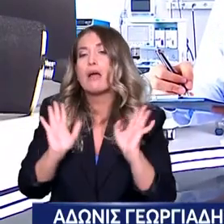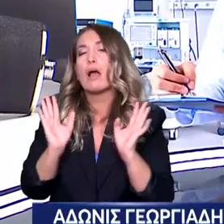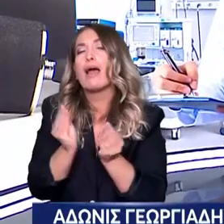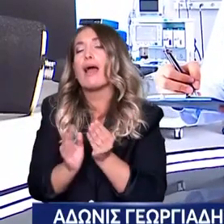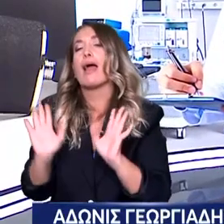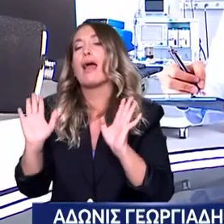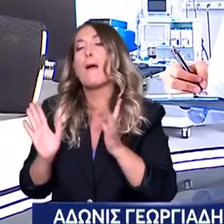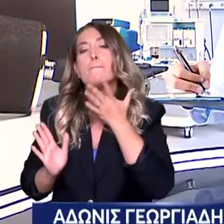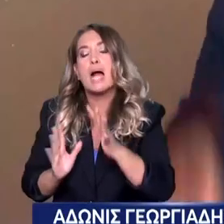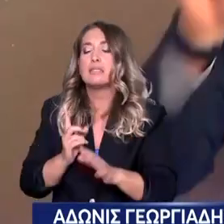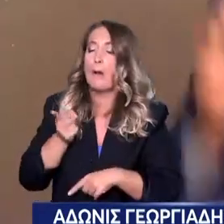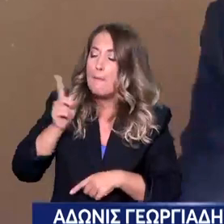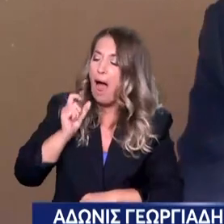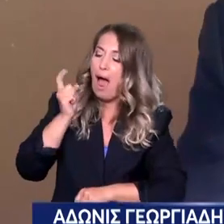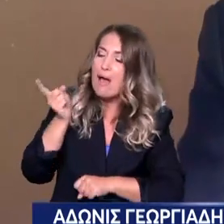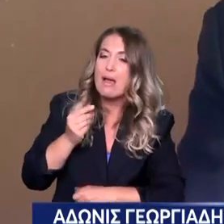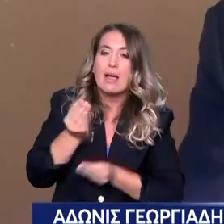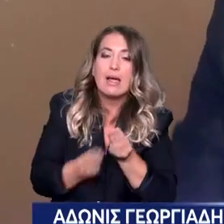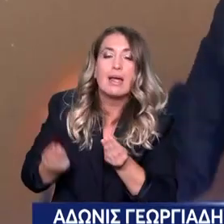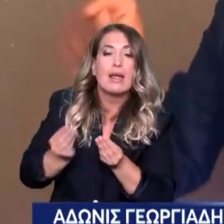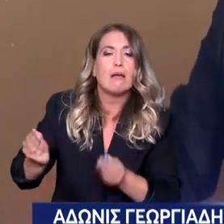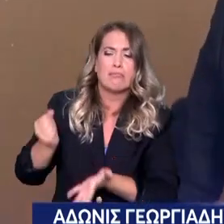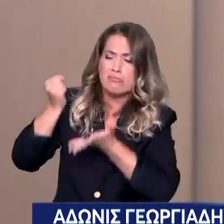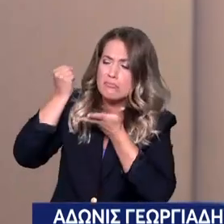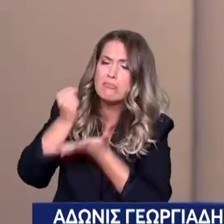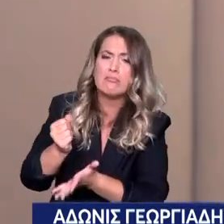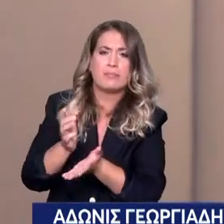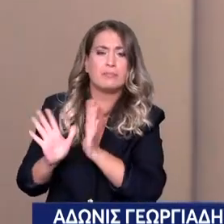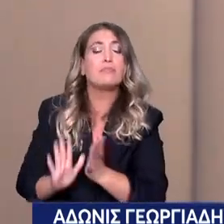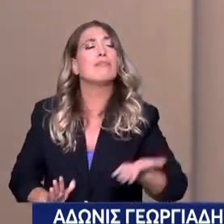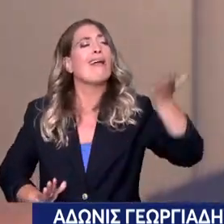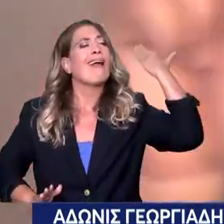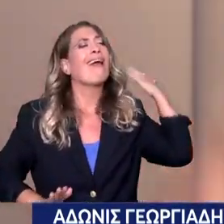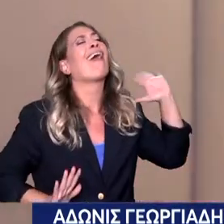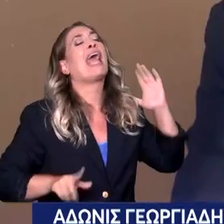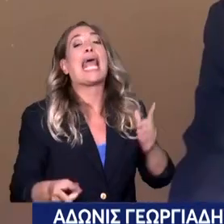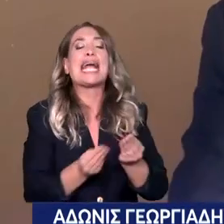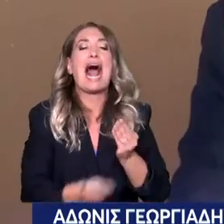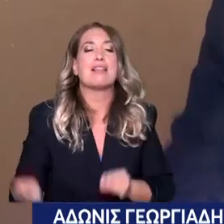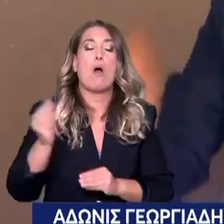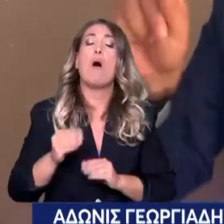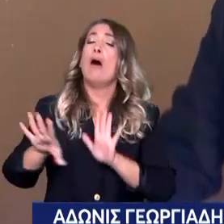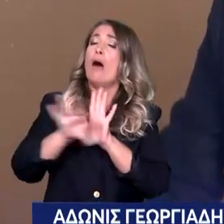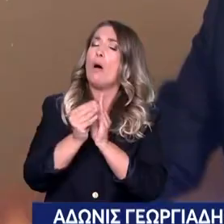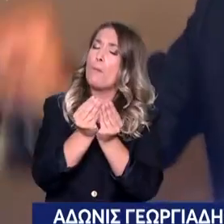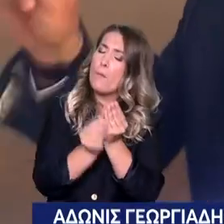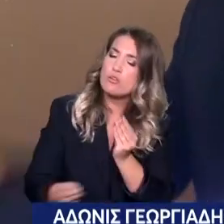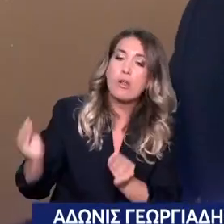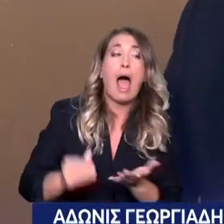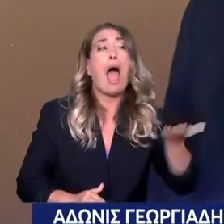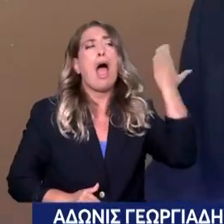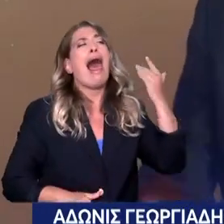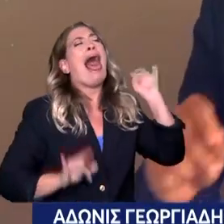αντιπροχθές Έχει σήμερα περισσότερα χρήματα Εξοδεύει από ό,τι χθες και αντιπροχθές Έχει περισσότερο προσωπικό Από ό,τι χθες και